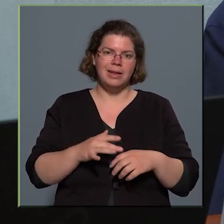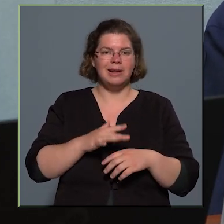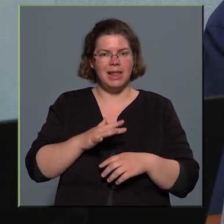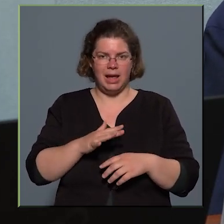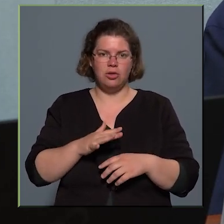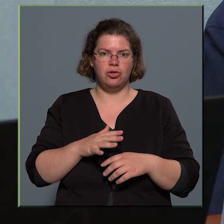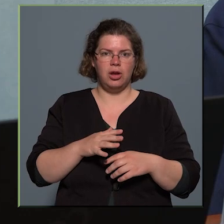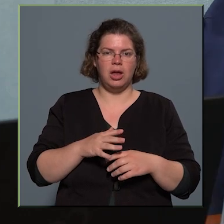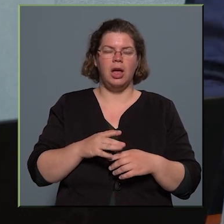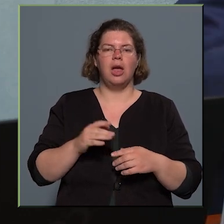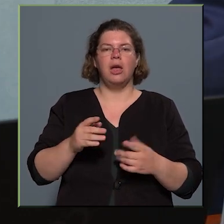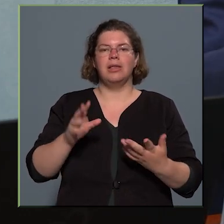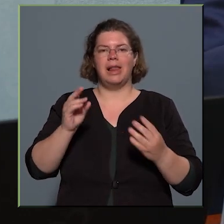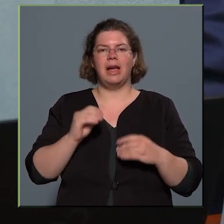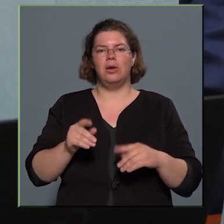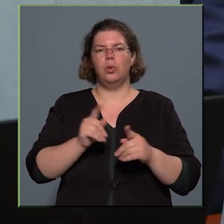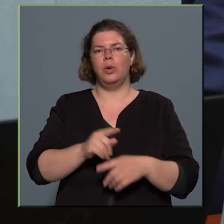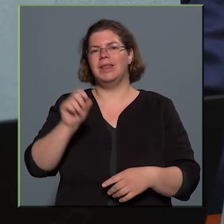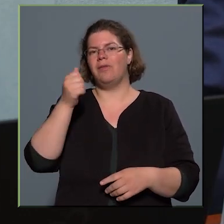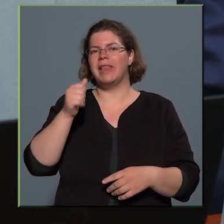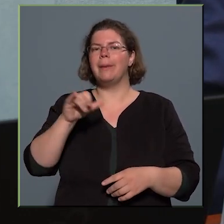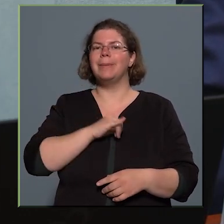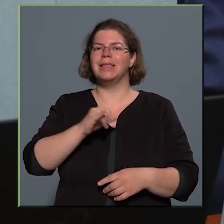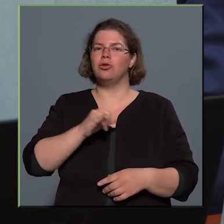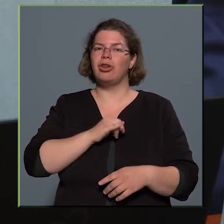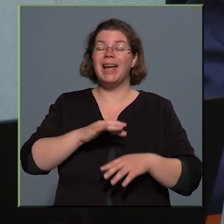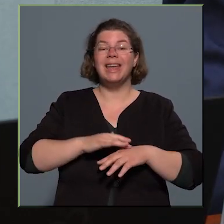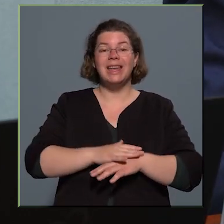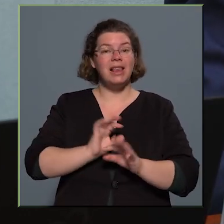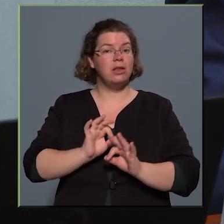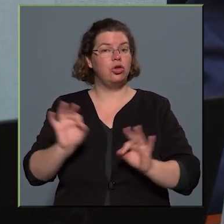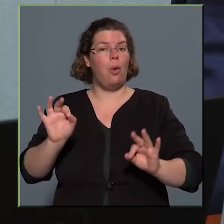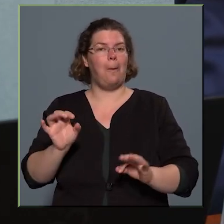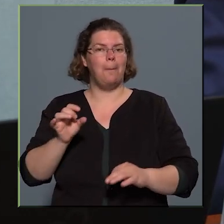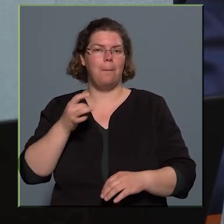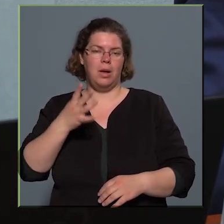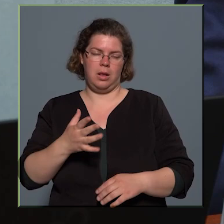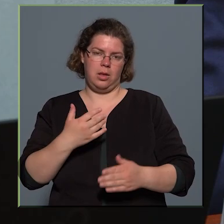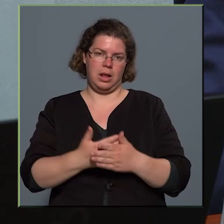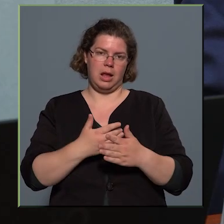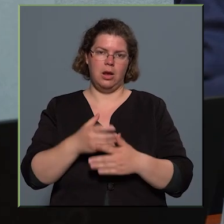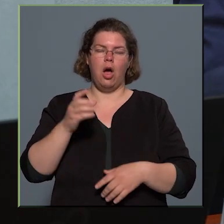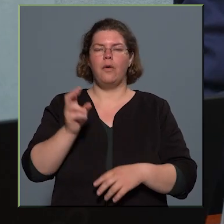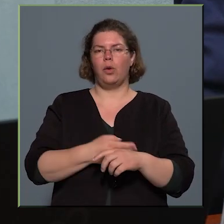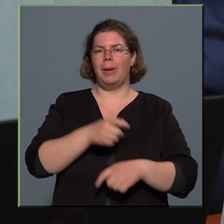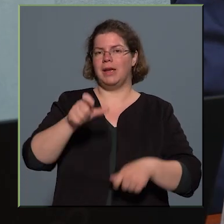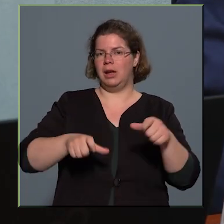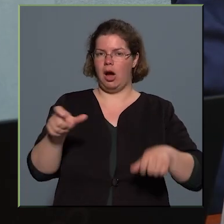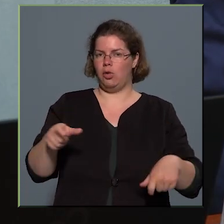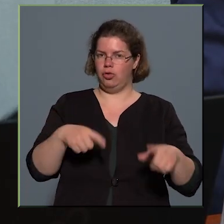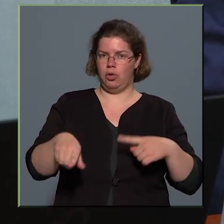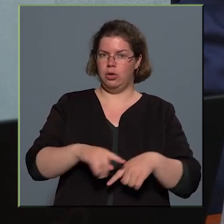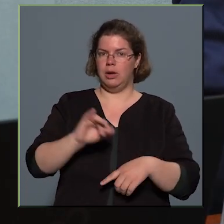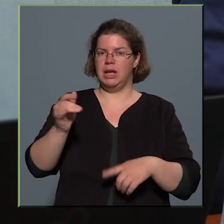lekerül. Tehát ez az úgynevezett biztonságérzet, ez jobb lett a kőbányai lakosok között, és jobban